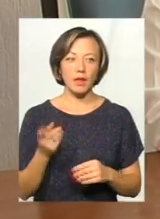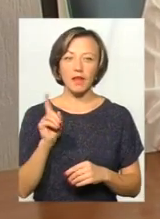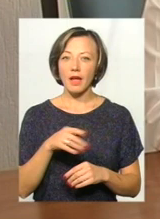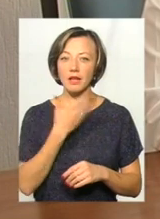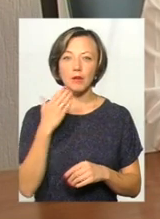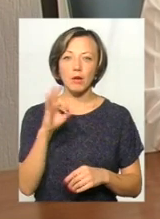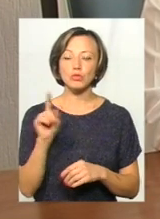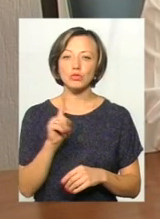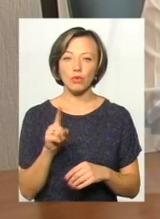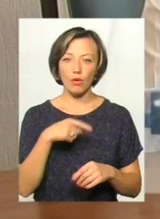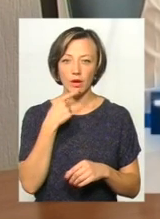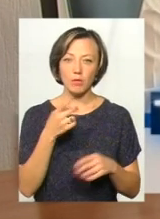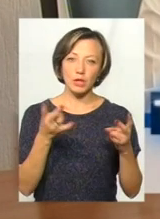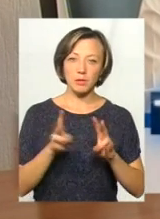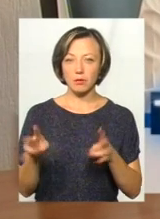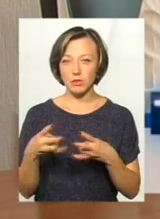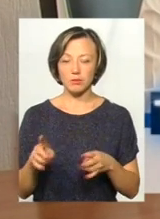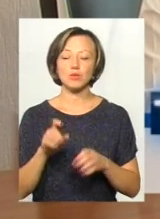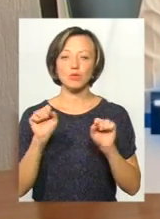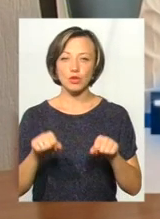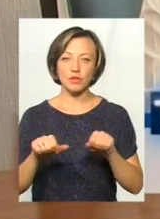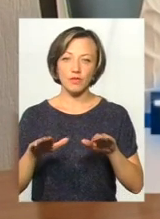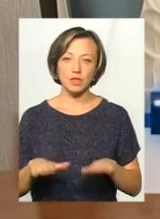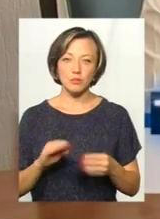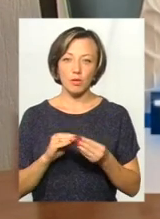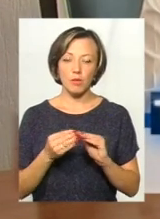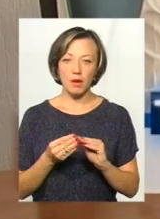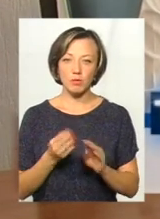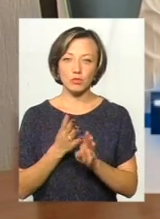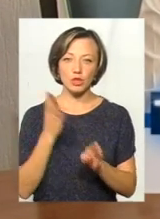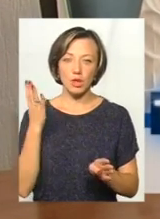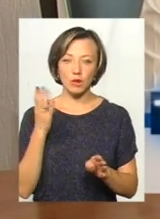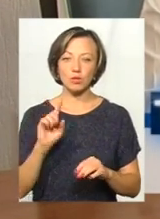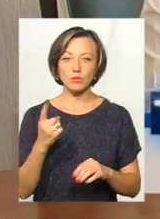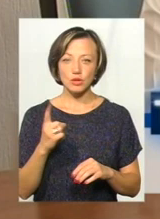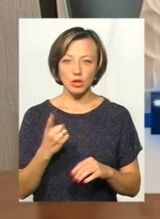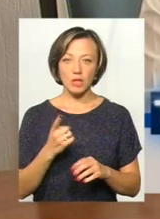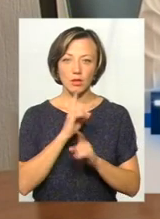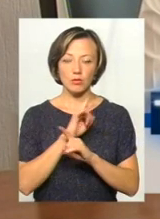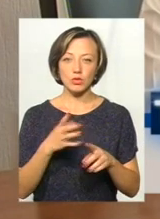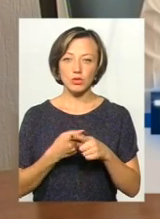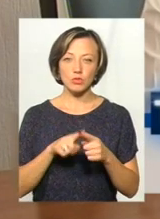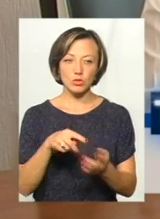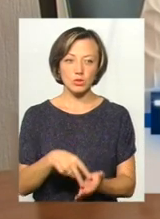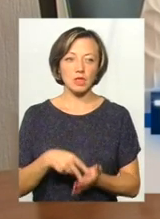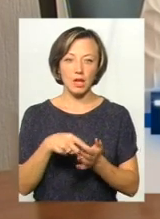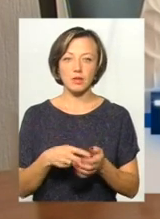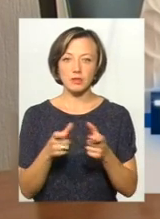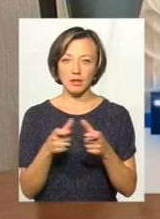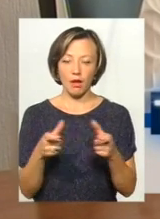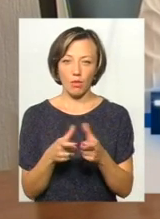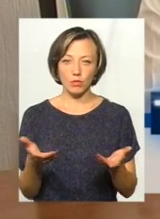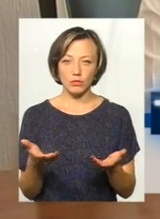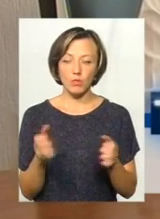нема про що говорити. Потрібна вона, не потрібна. Вона зможе вирішити частково проблему черг, тому що, принаймні, не буде у цього стояння за талончиком,